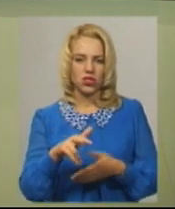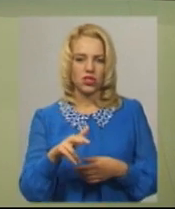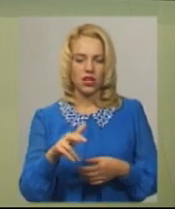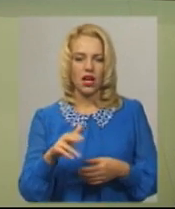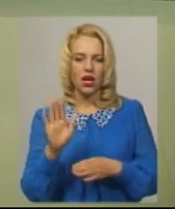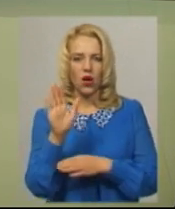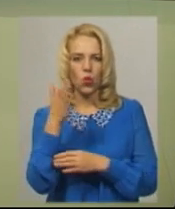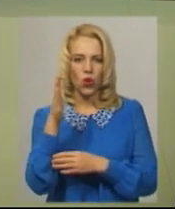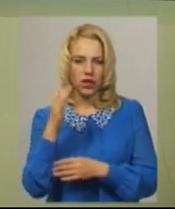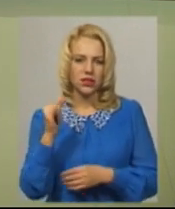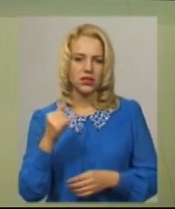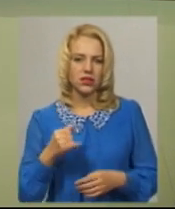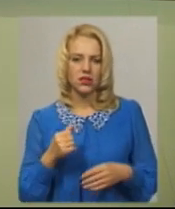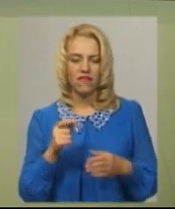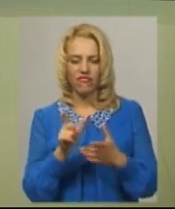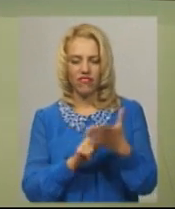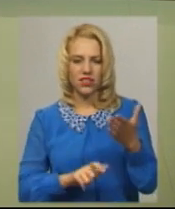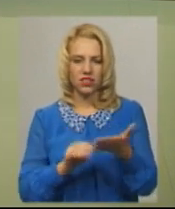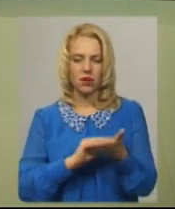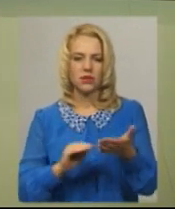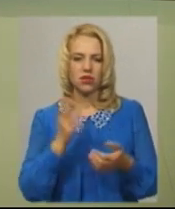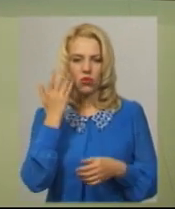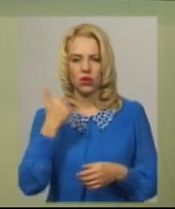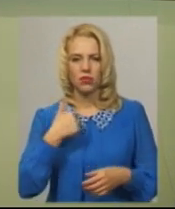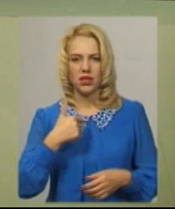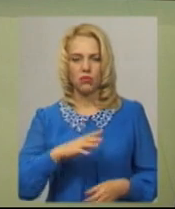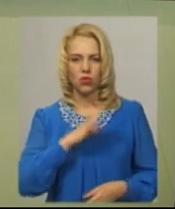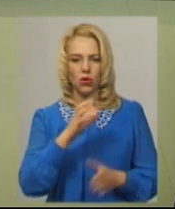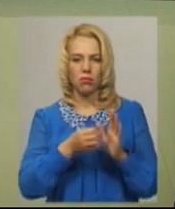А вірш написаний мною, коли мені було 15 років.